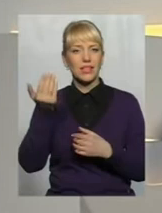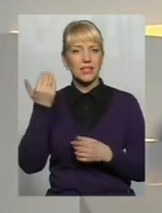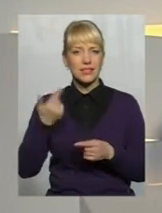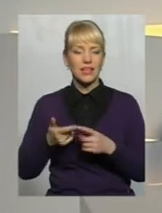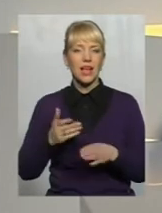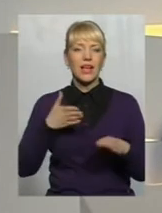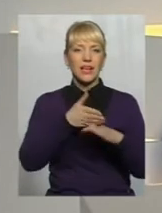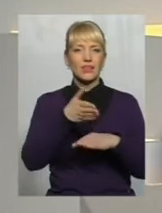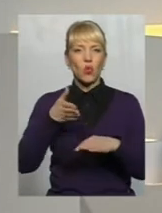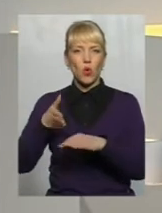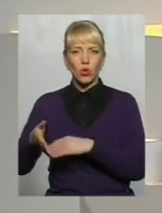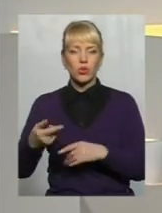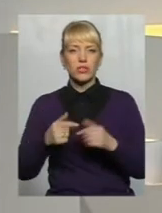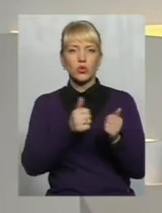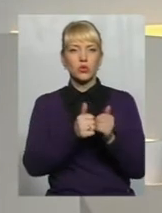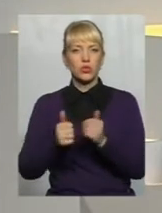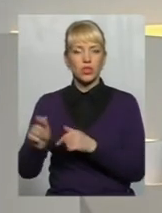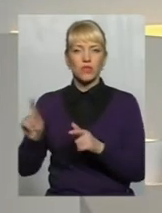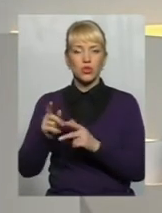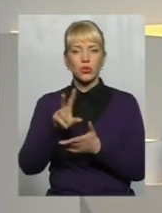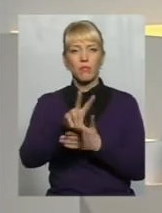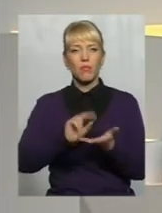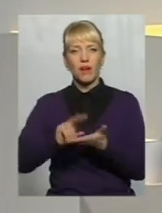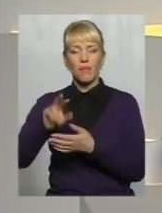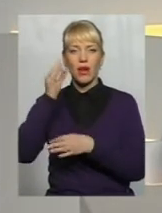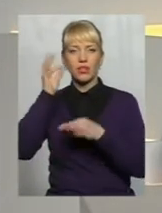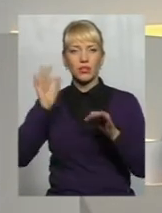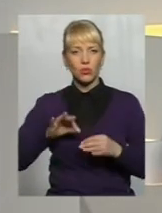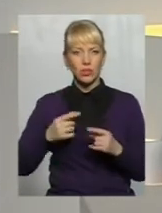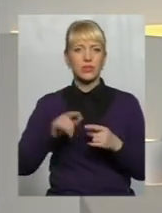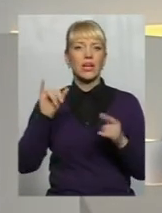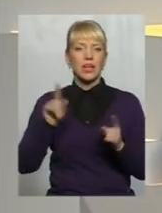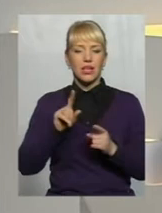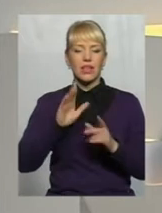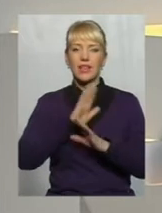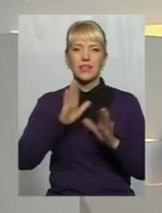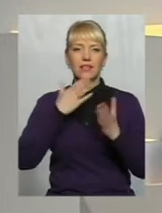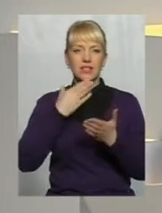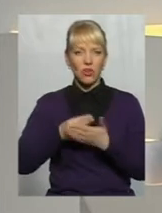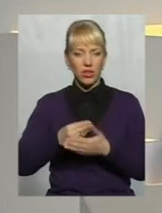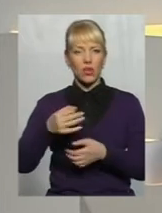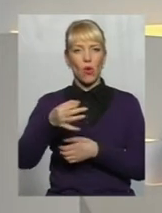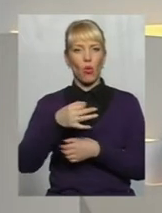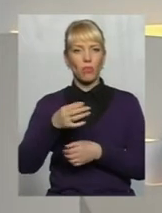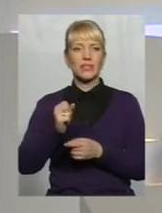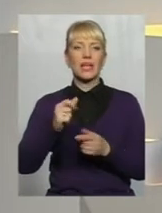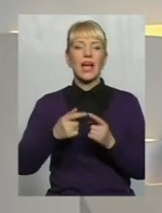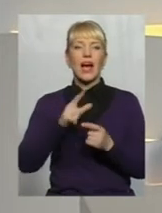в гості до сусідів, аби переймати досвід Їздять не лише по своїй області, а й